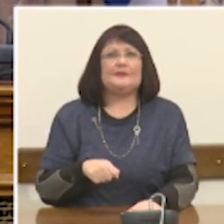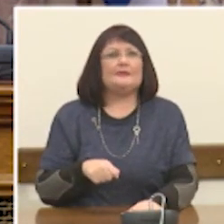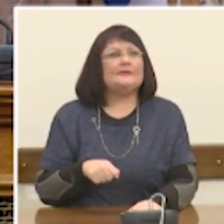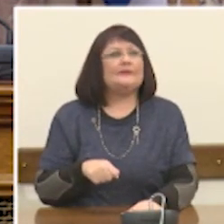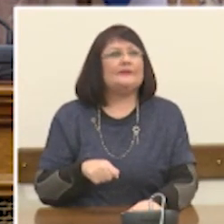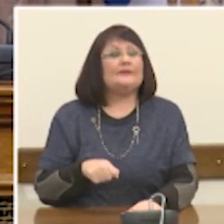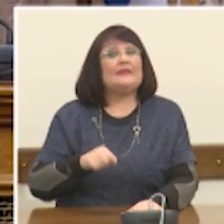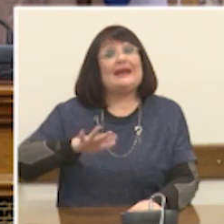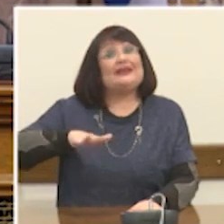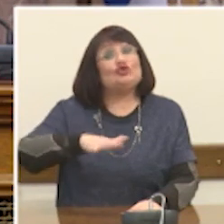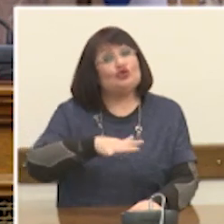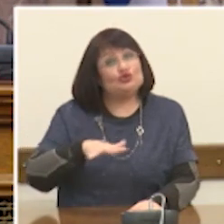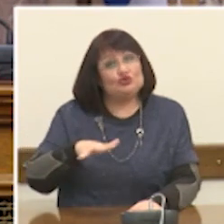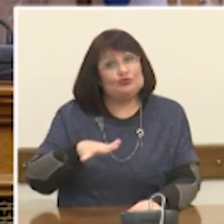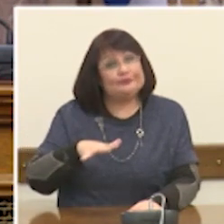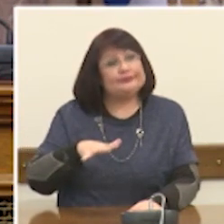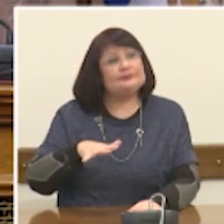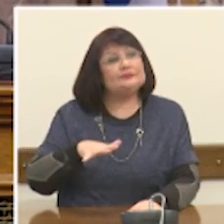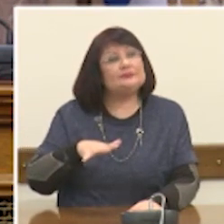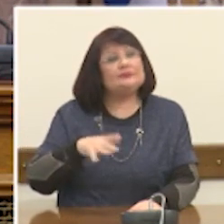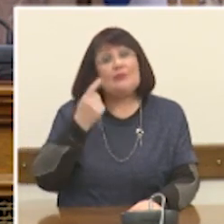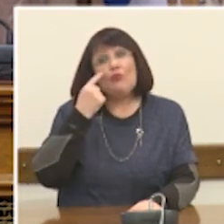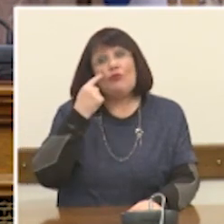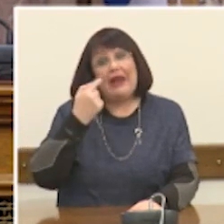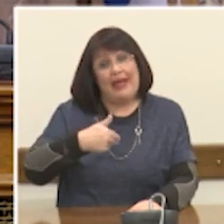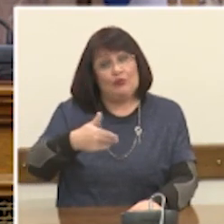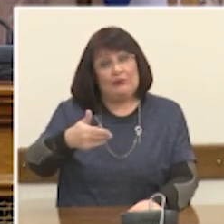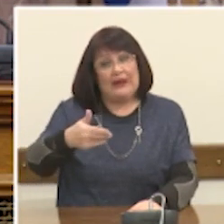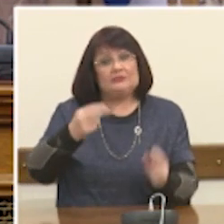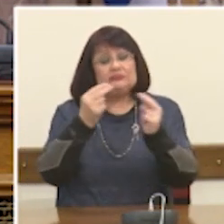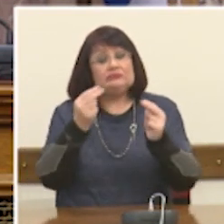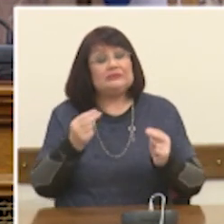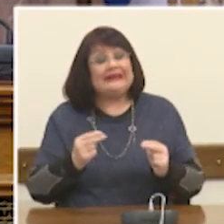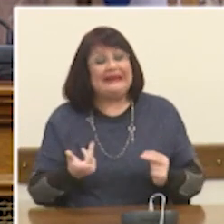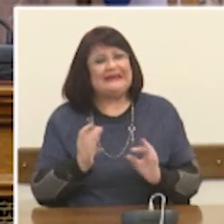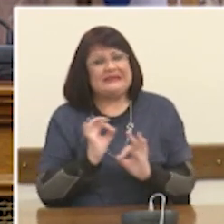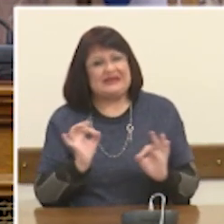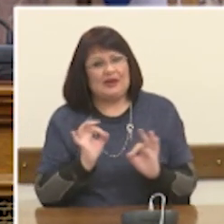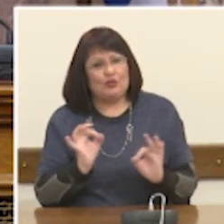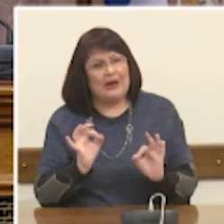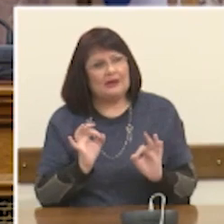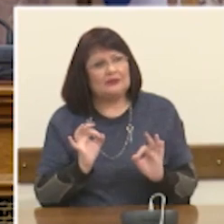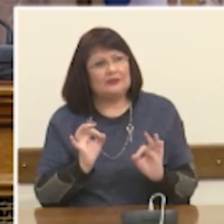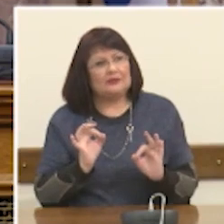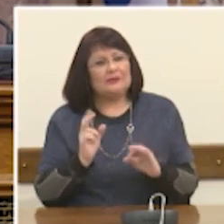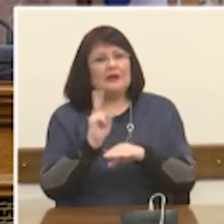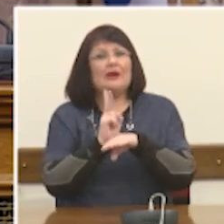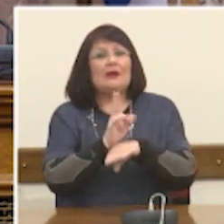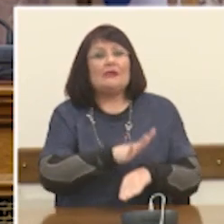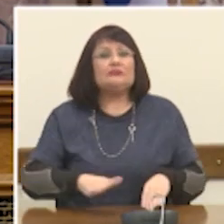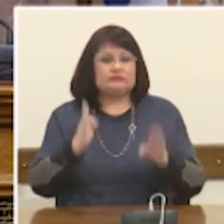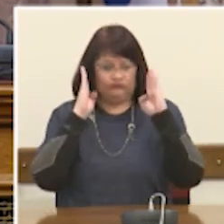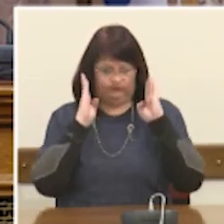ενδεχόμενα, αυτά τα οποία καταγράφονται σήμερα, αποτελούν σίγουρα έναν οδικό άξονα